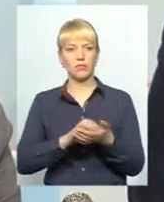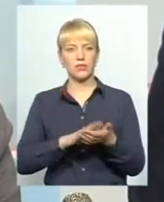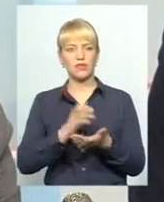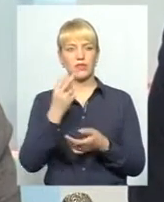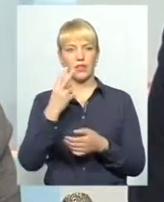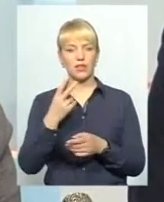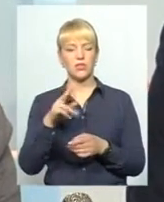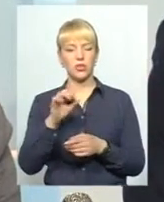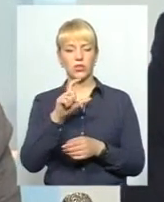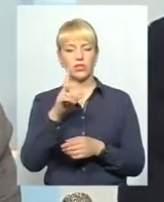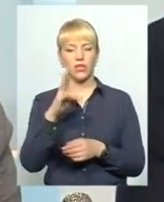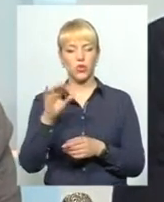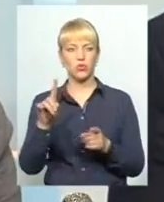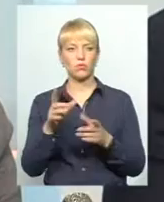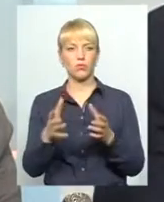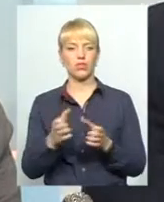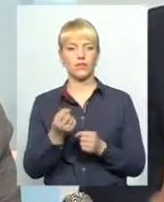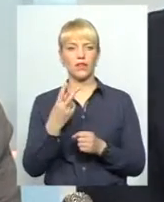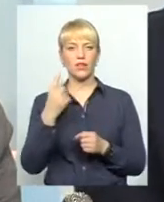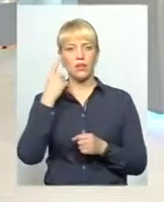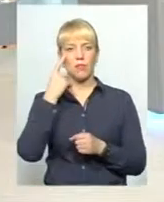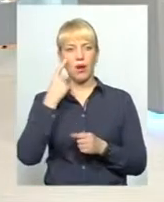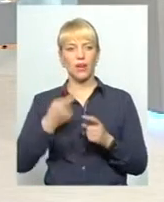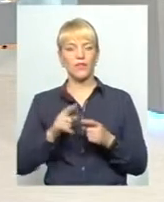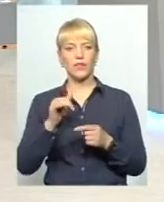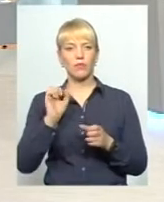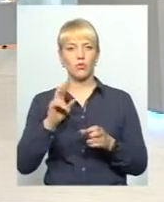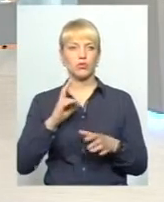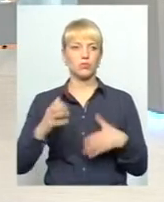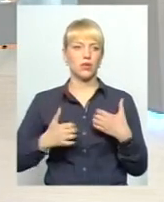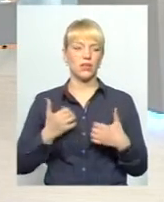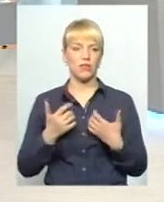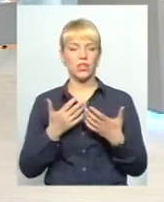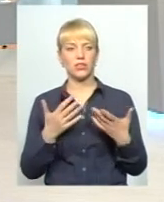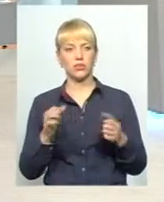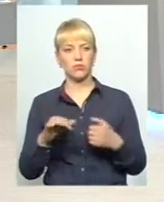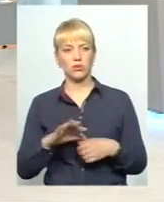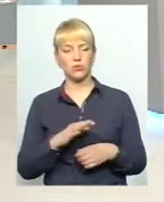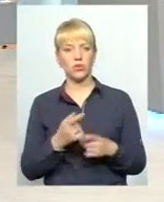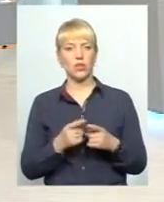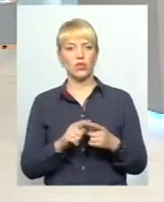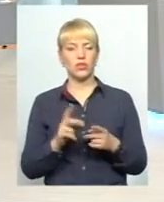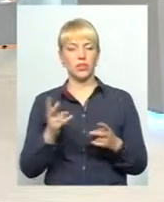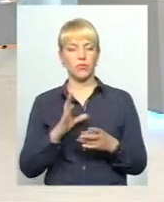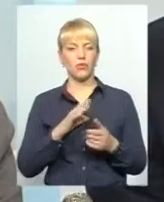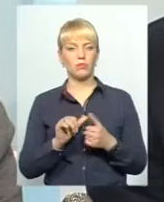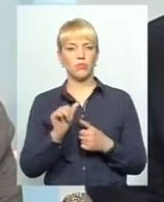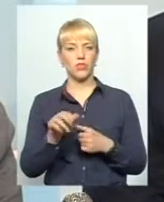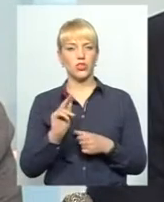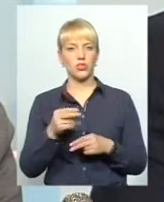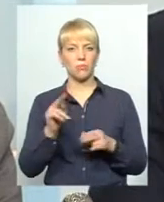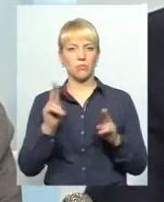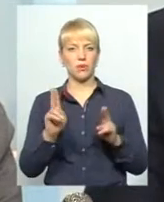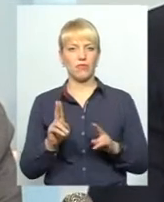отримує 12 балів. Я розумію, що хтось може там перехвилюватися, якісь інші речі, але це, скільки має бути виключення, ніж правило.